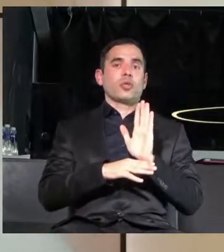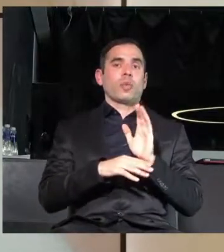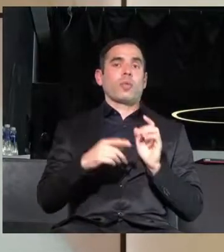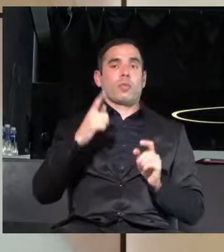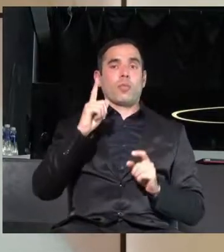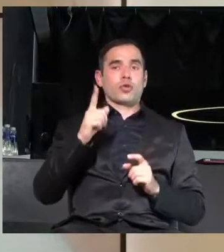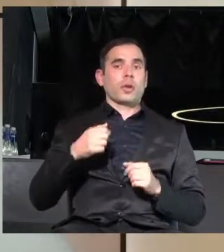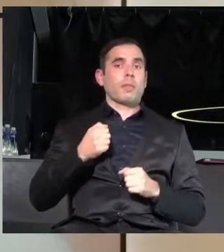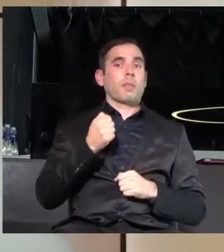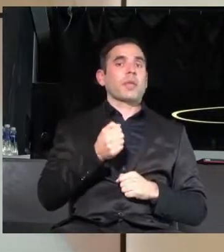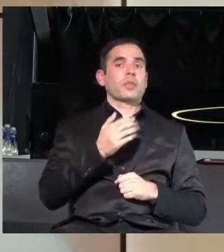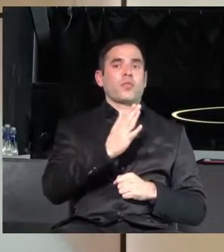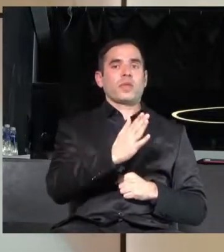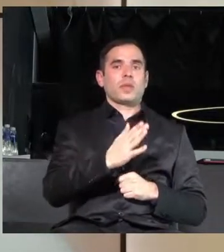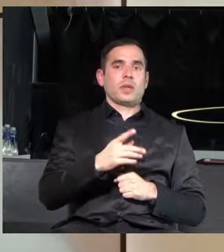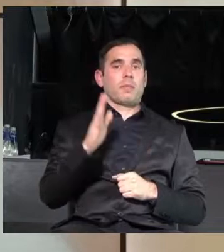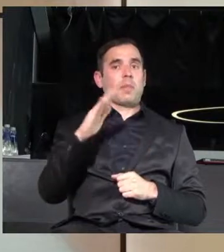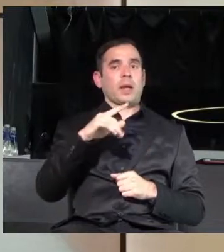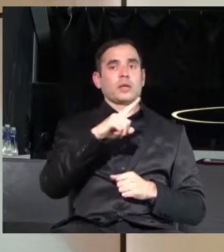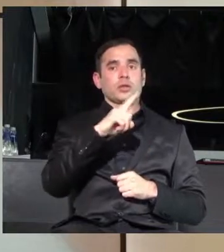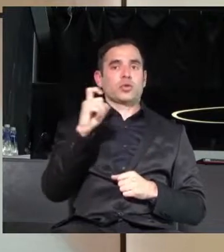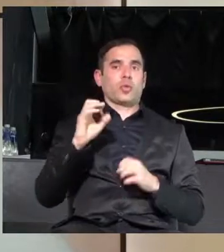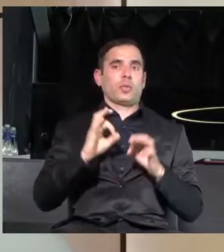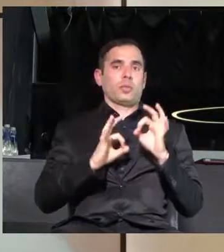Пак, около 100%.